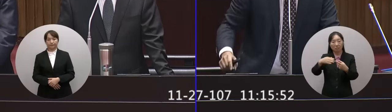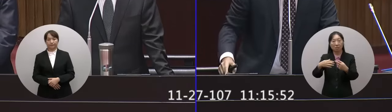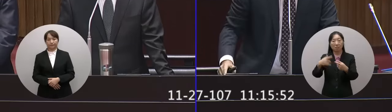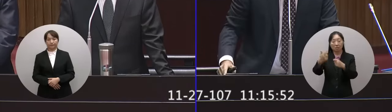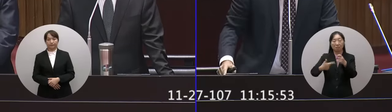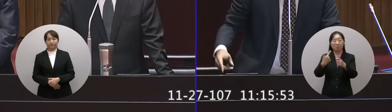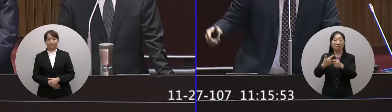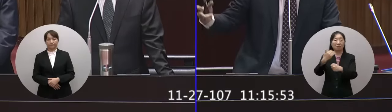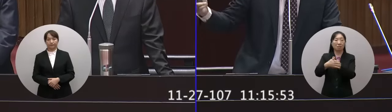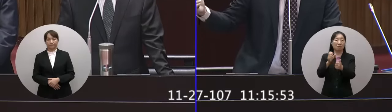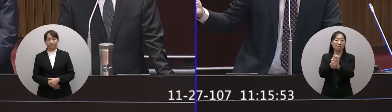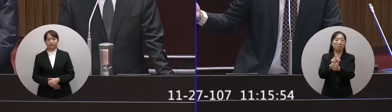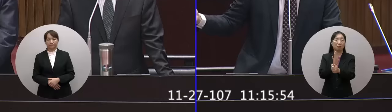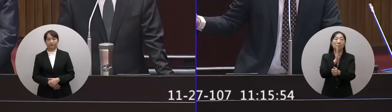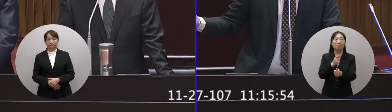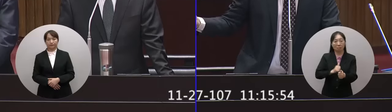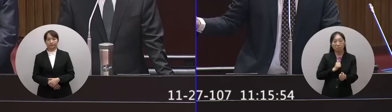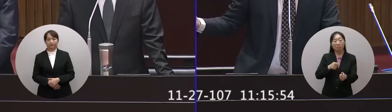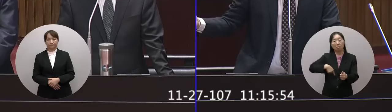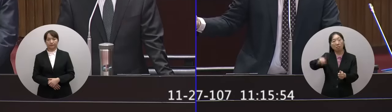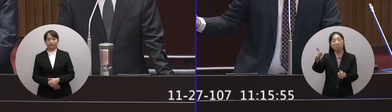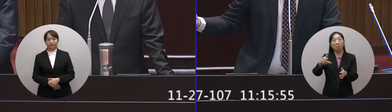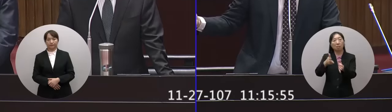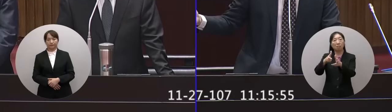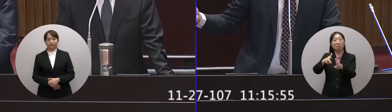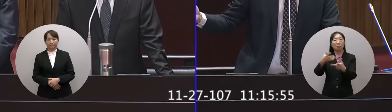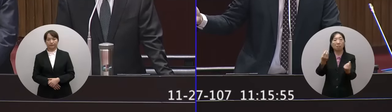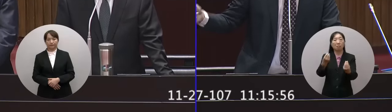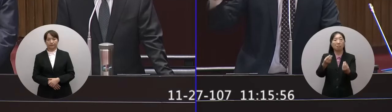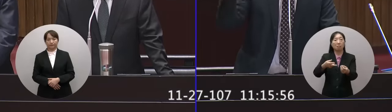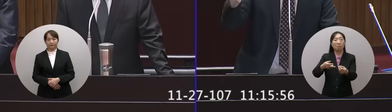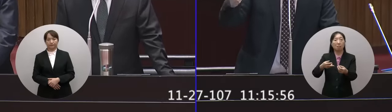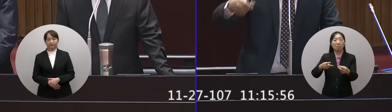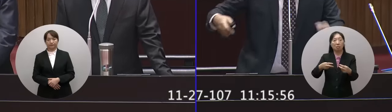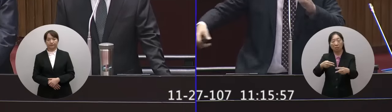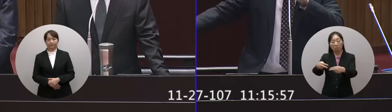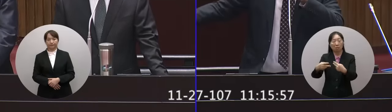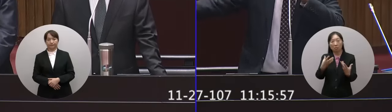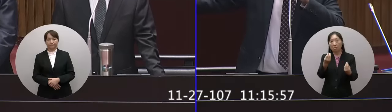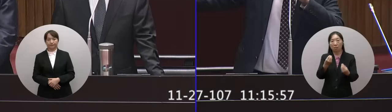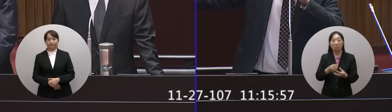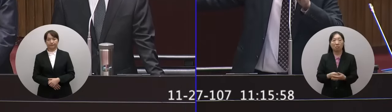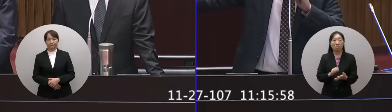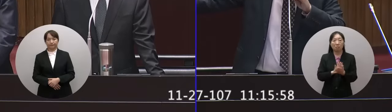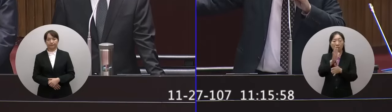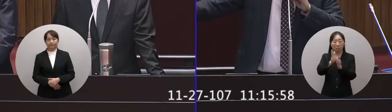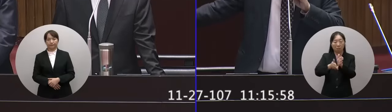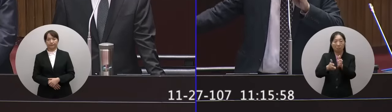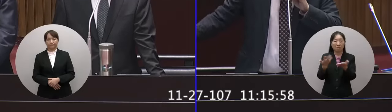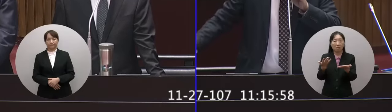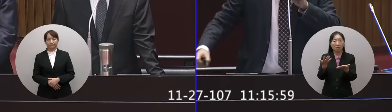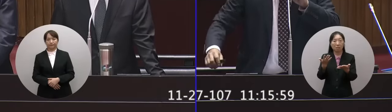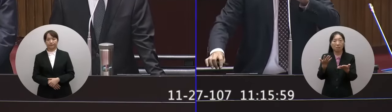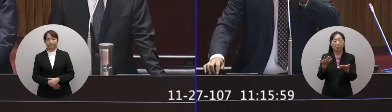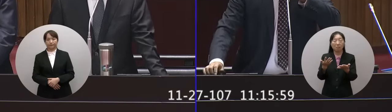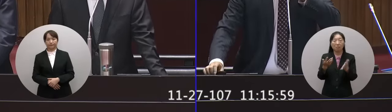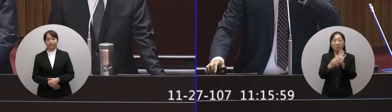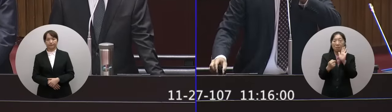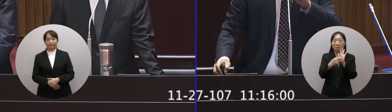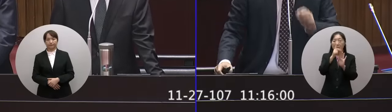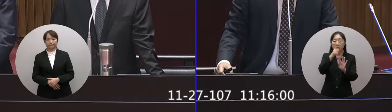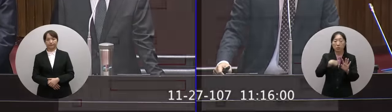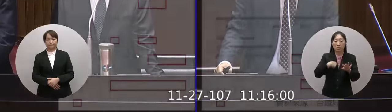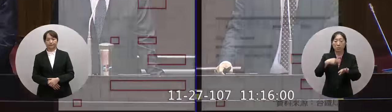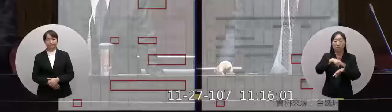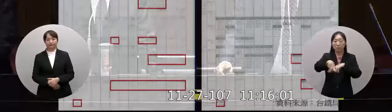保養根本沒有進場啊根本沒有進場好台鐵後來說因為我們的